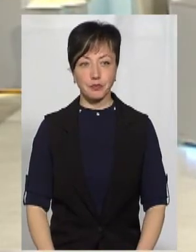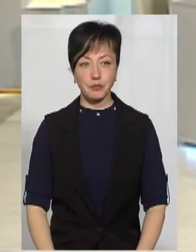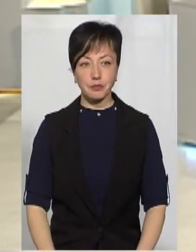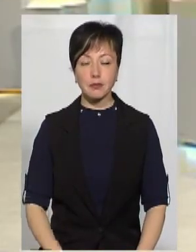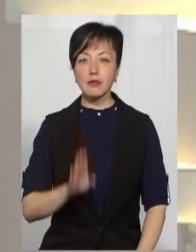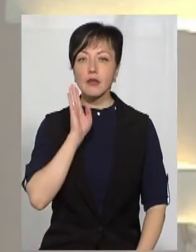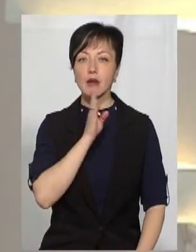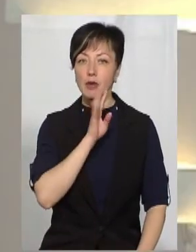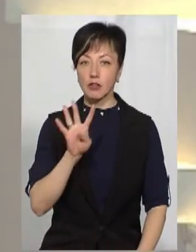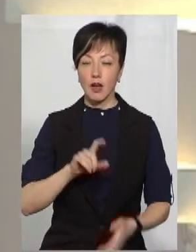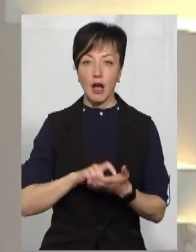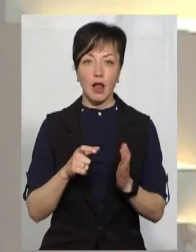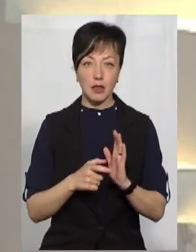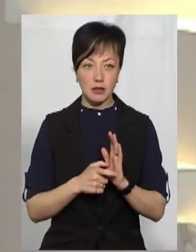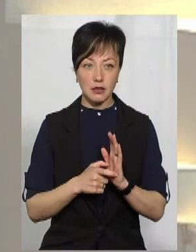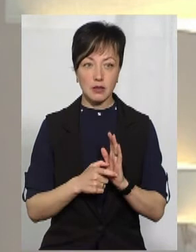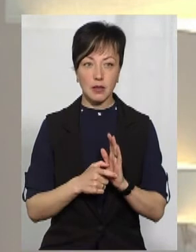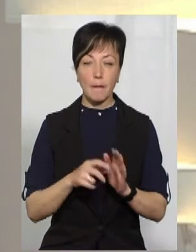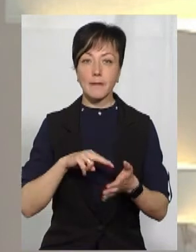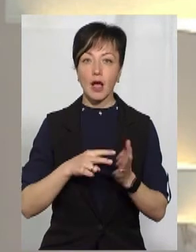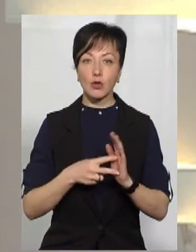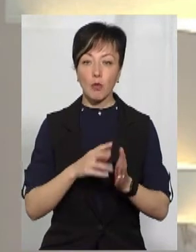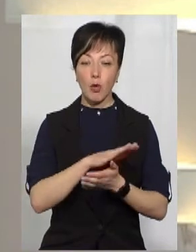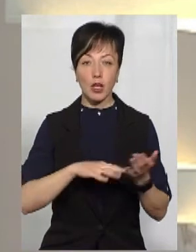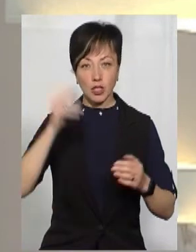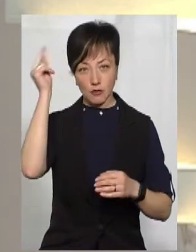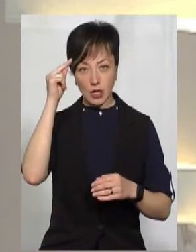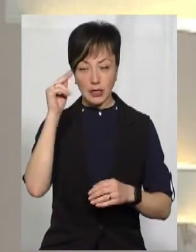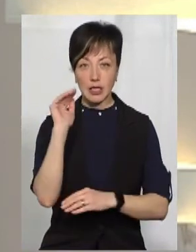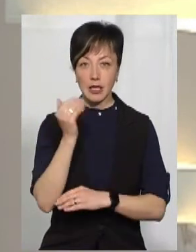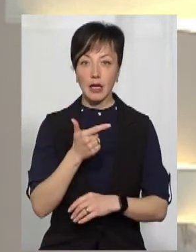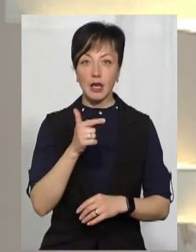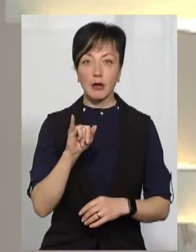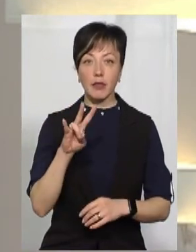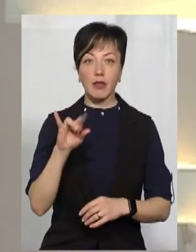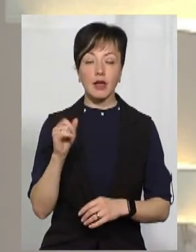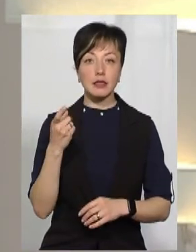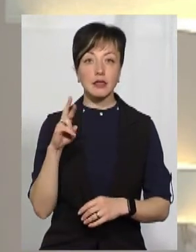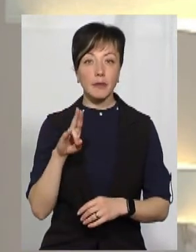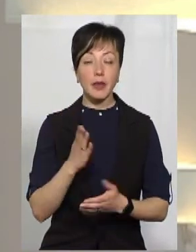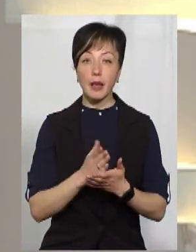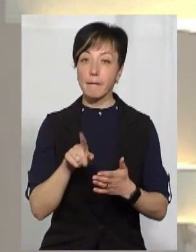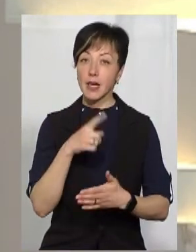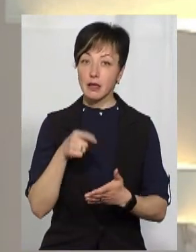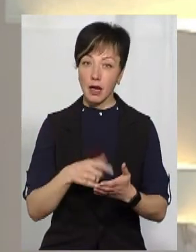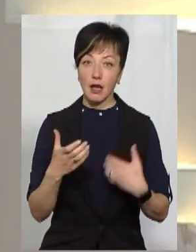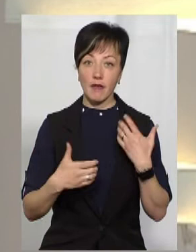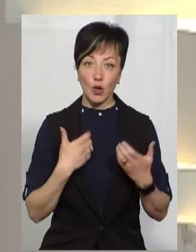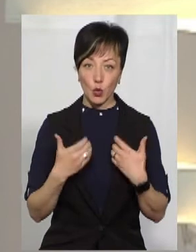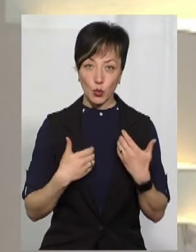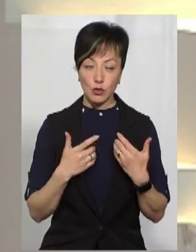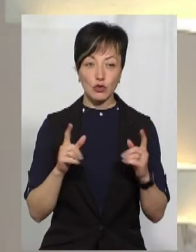Мама-четвертокласниця Юлія Ріпневська планує подальше навчання своєї дитини у гімназії. Однак є питання, які її